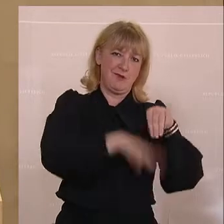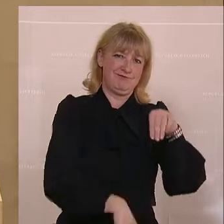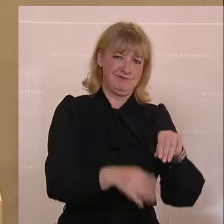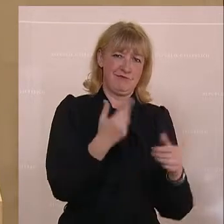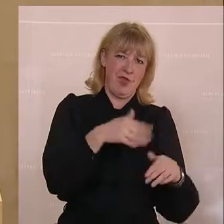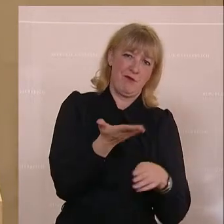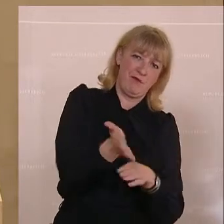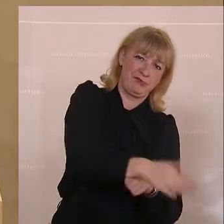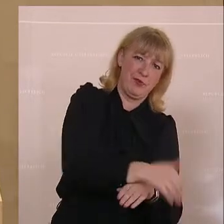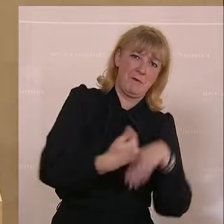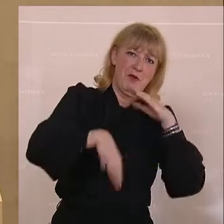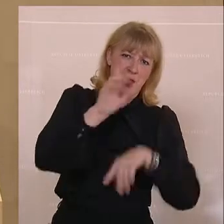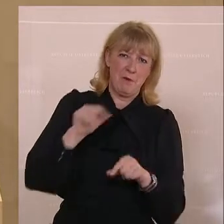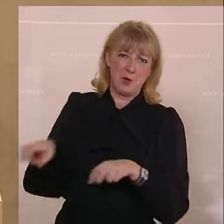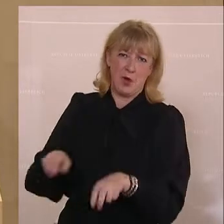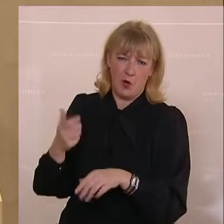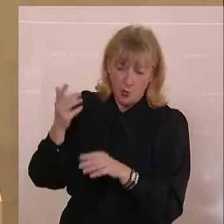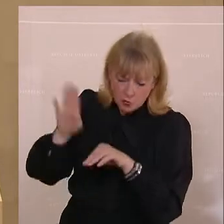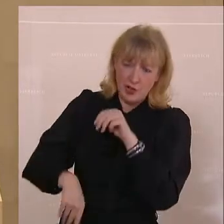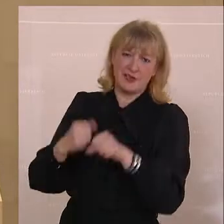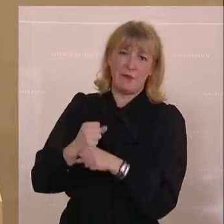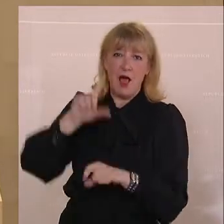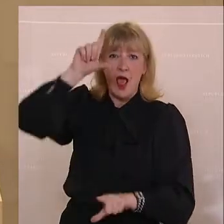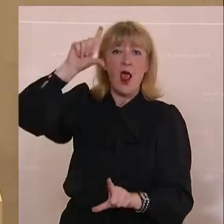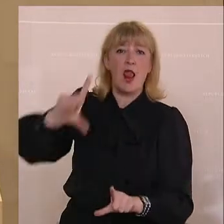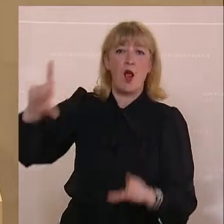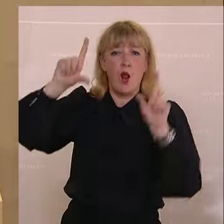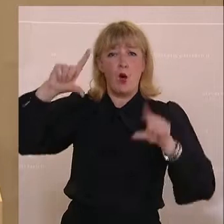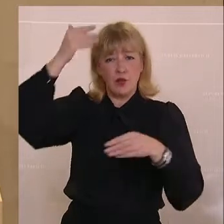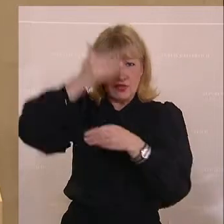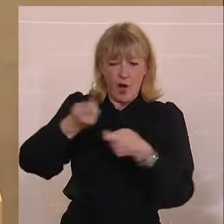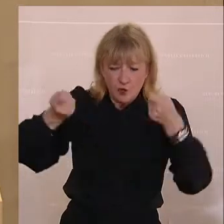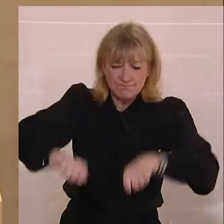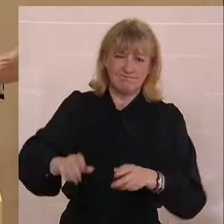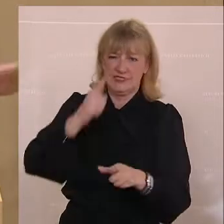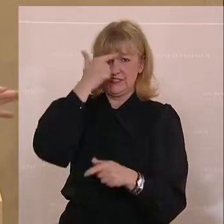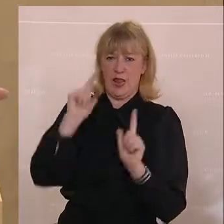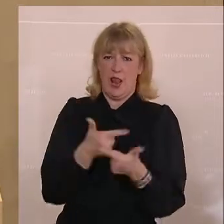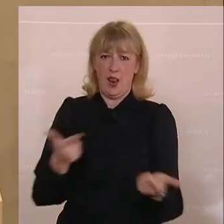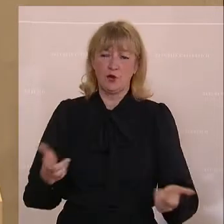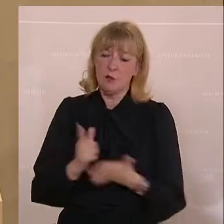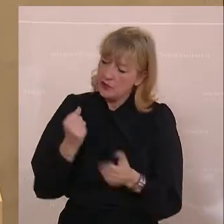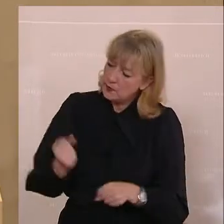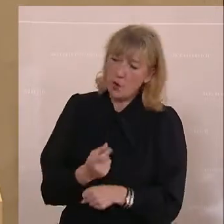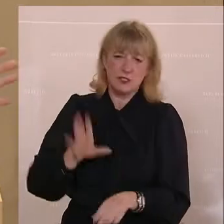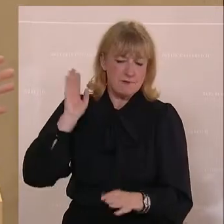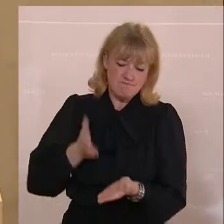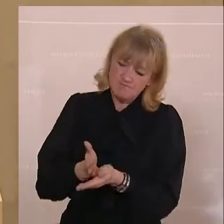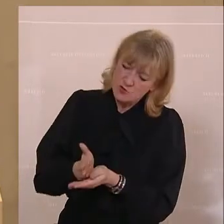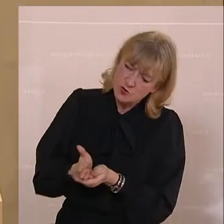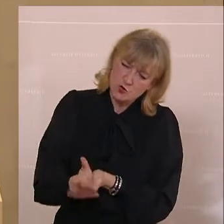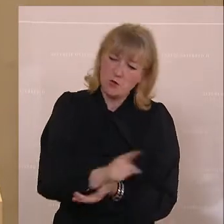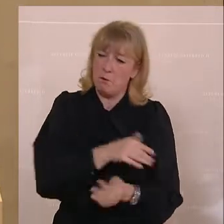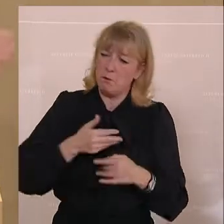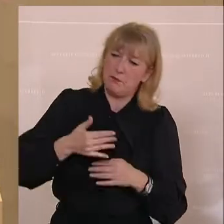was man schlecht machen hat können. Diese Lockdowns waren sinnlos. Von Anfang an trotzdem haben sie sie durchgezogen bis zum St.